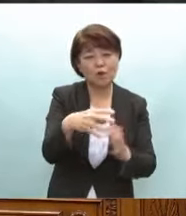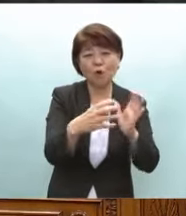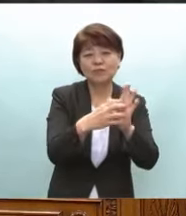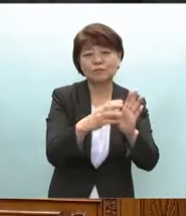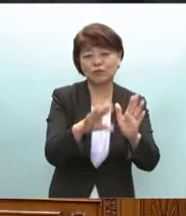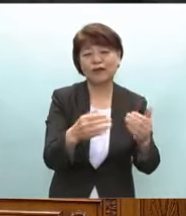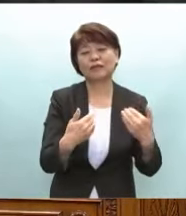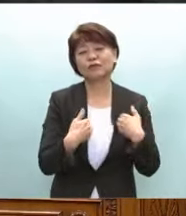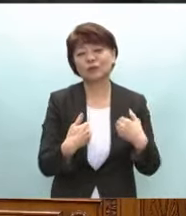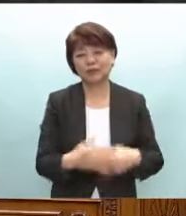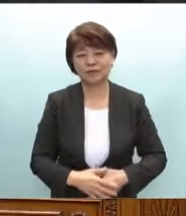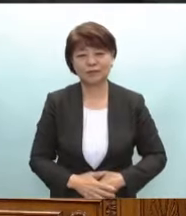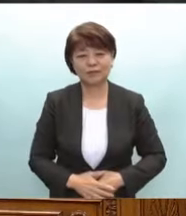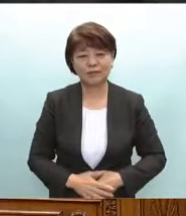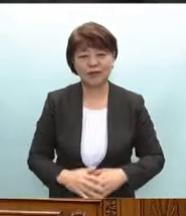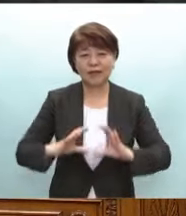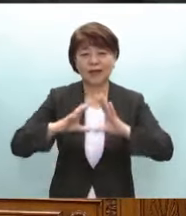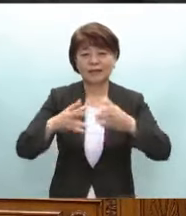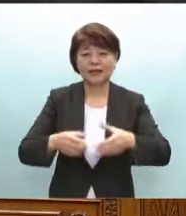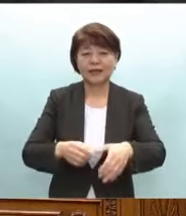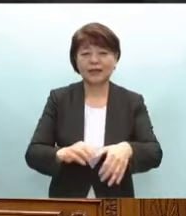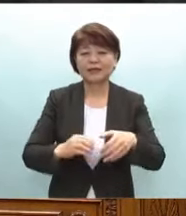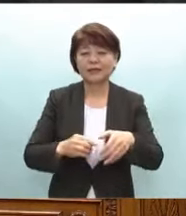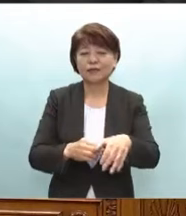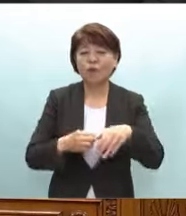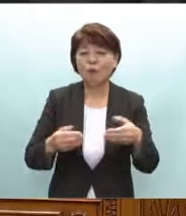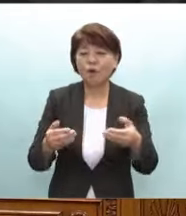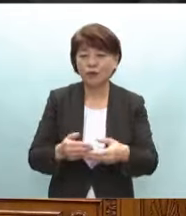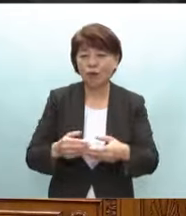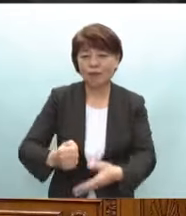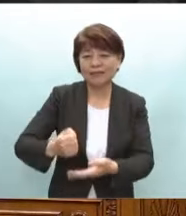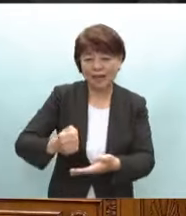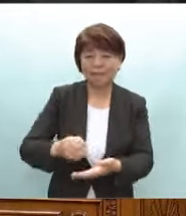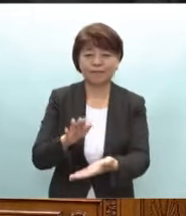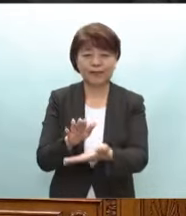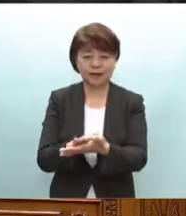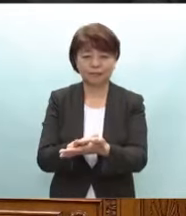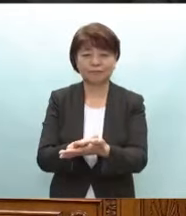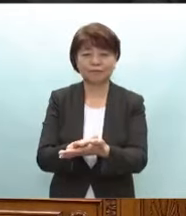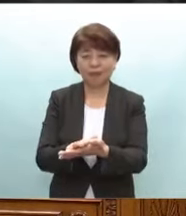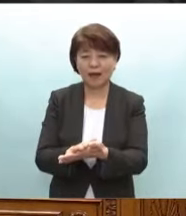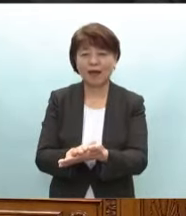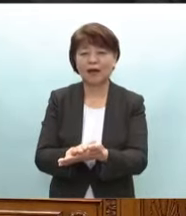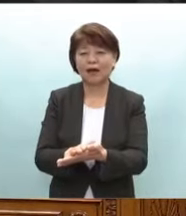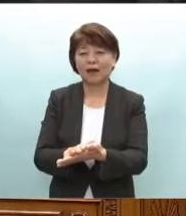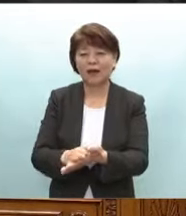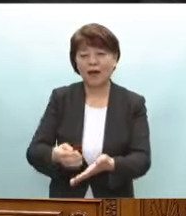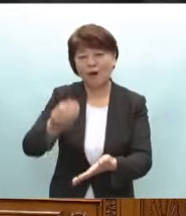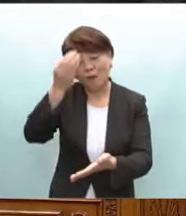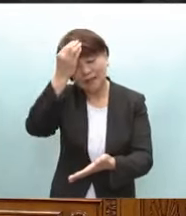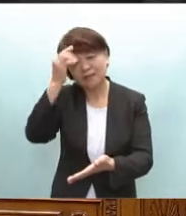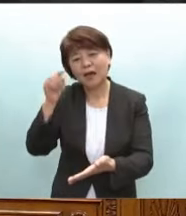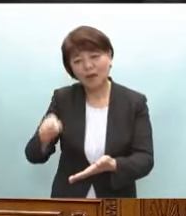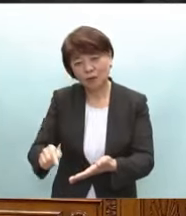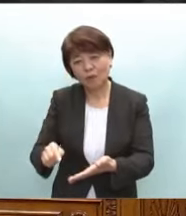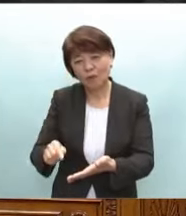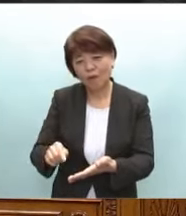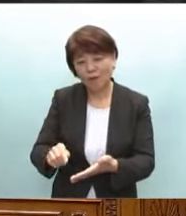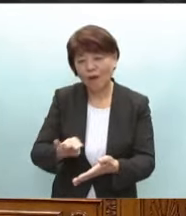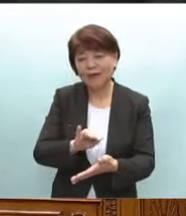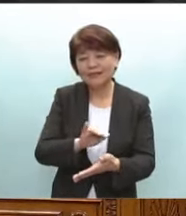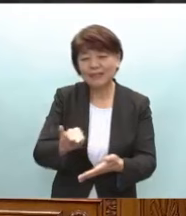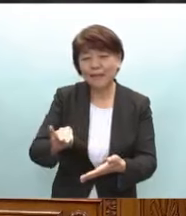ンボルが必要です世界農業遺産の中心的存在でありながらズタズタに引き裂かれた輪島の千枚だ